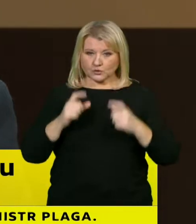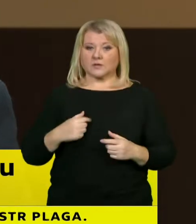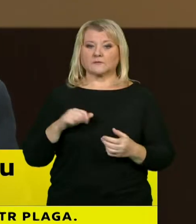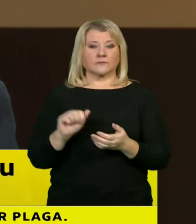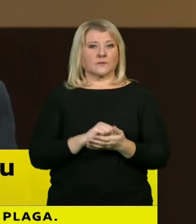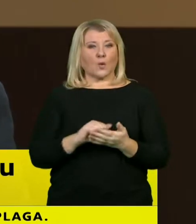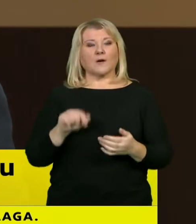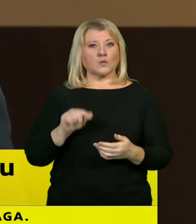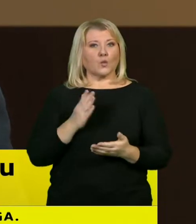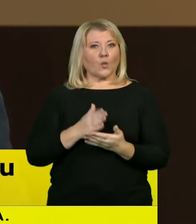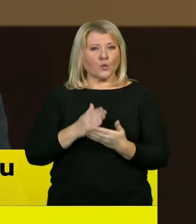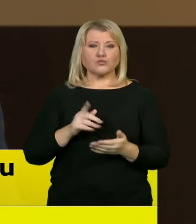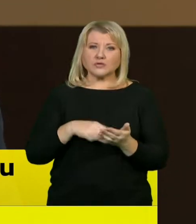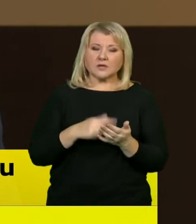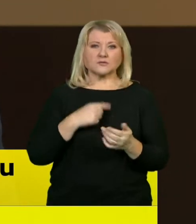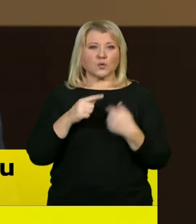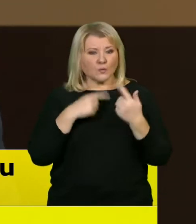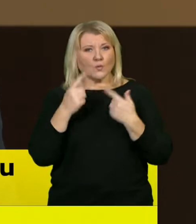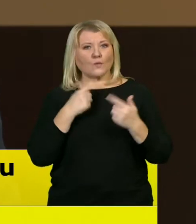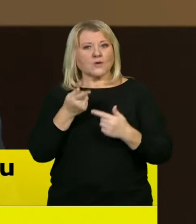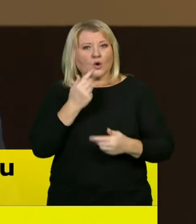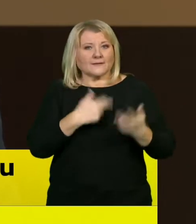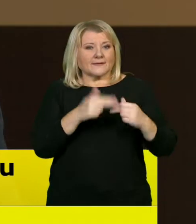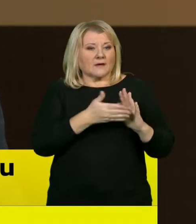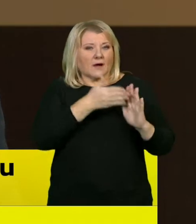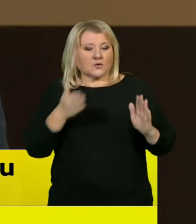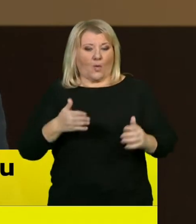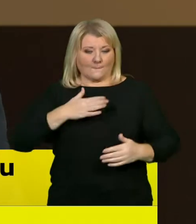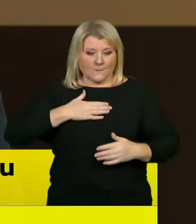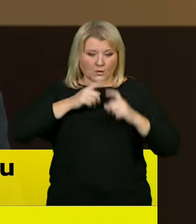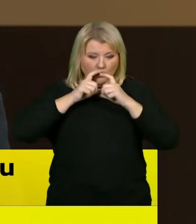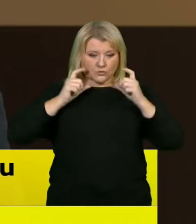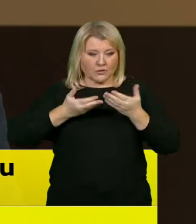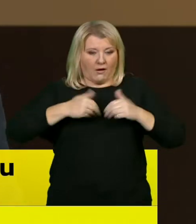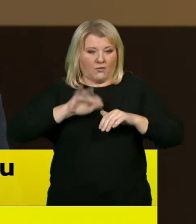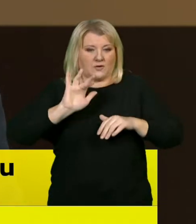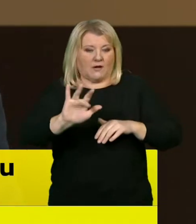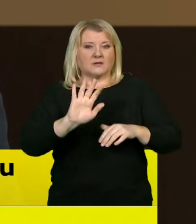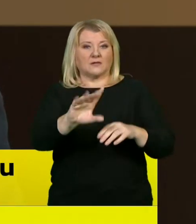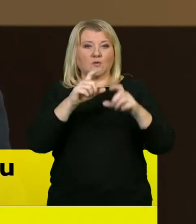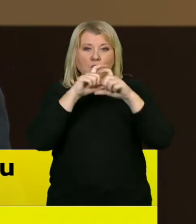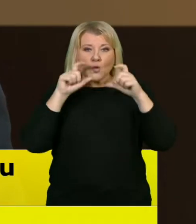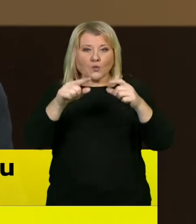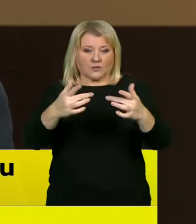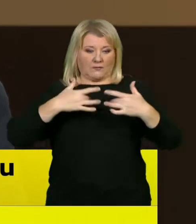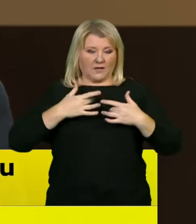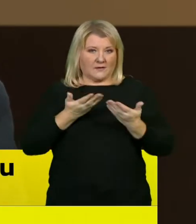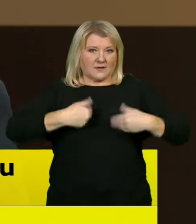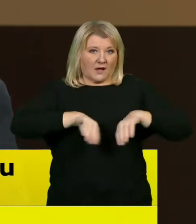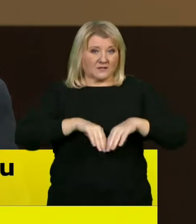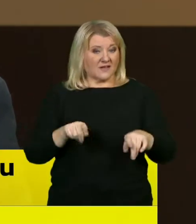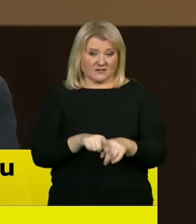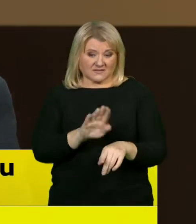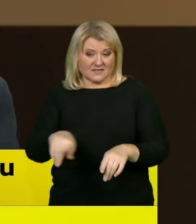jsme si říkali už mnohokrát od Jara, že moje rouška chrání tebe, tvoje rouška chrání mne, platí to určitě i pro